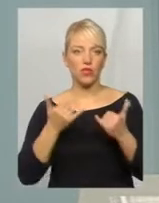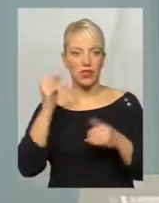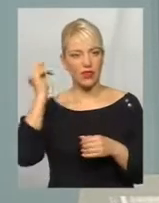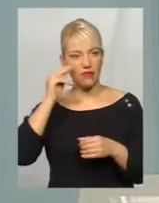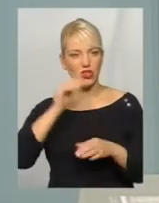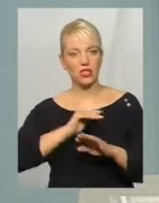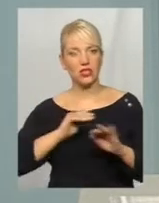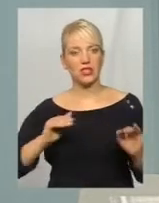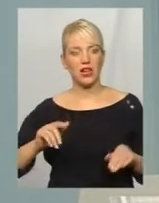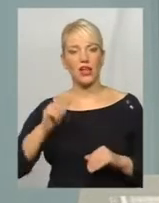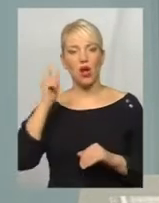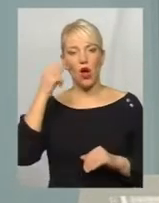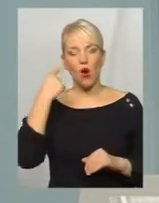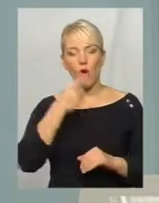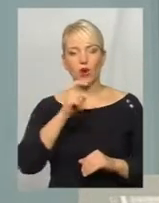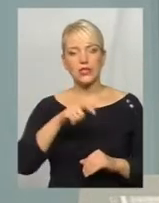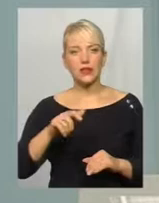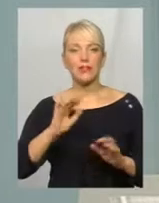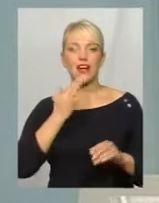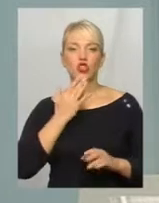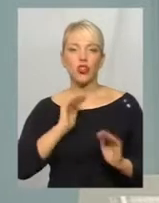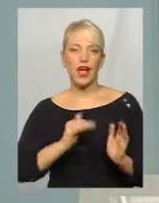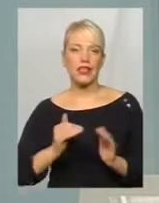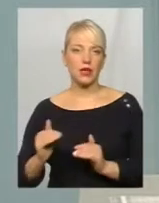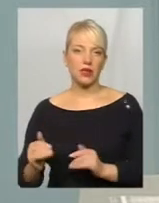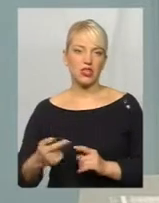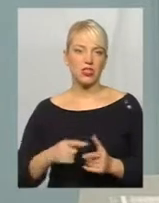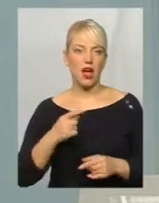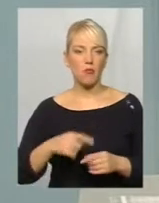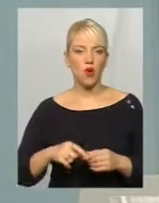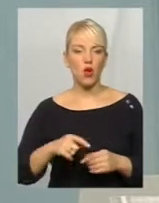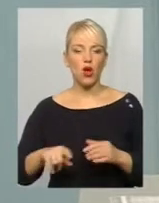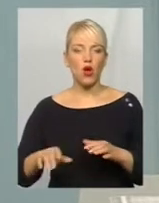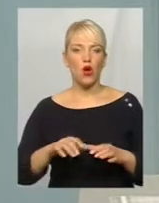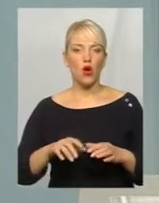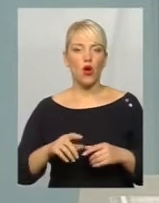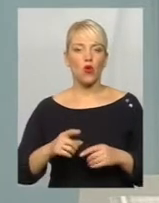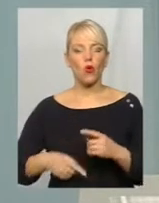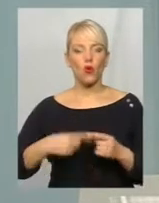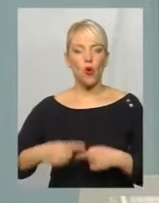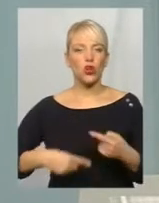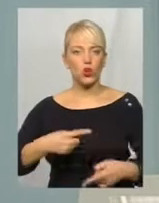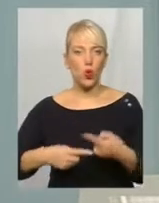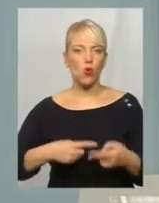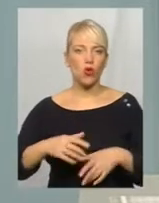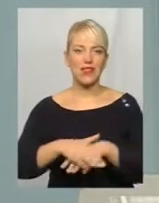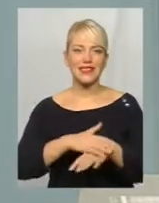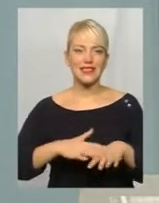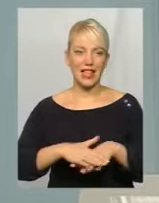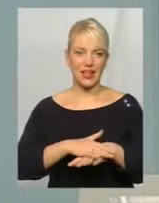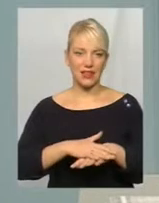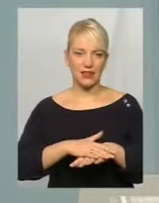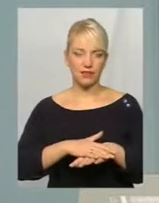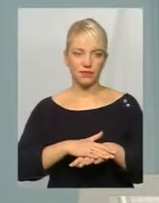чи осіб з національних меншин, або корінного населення, осіб, які відносяться до корінного